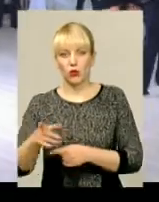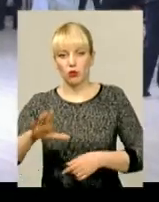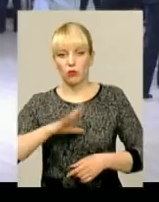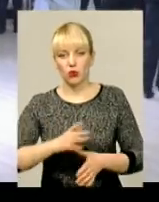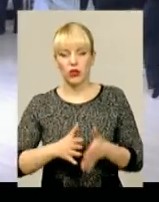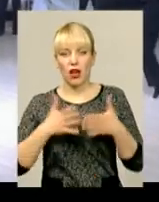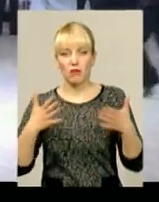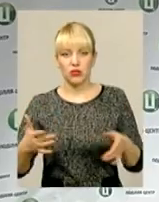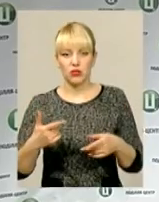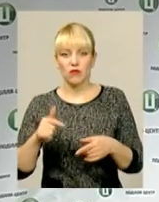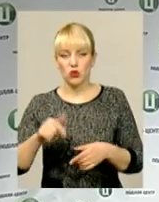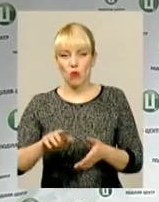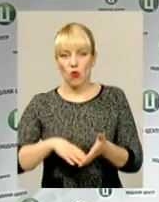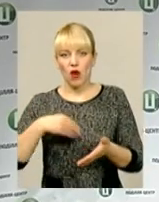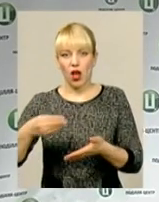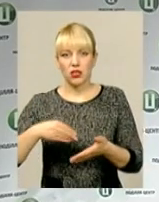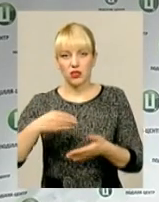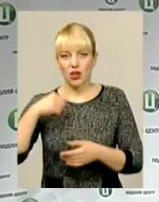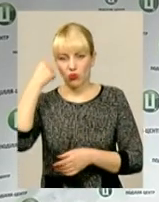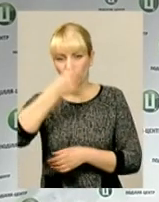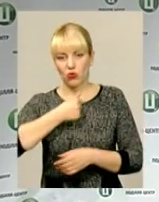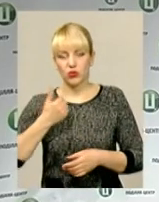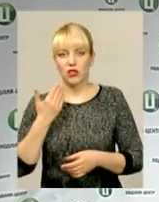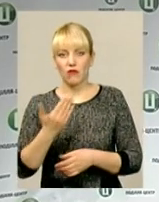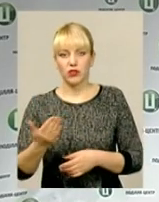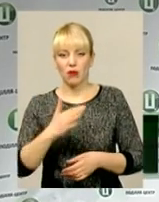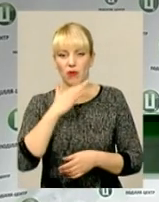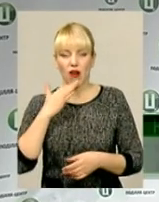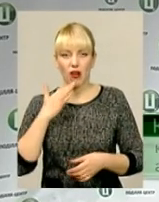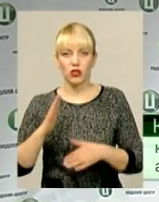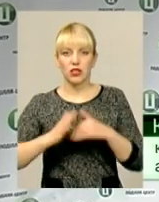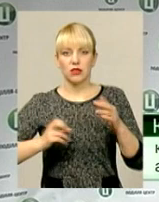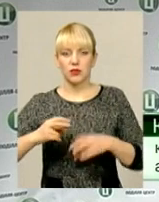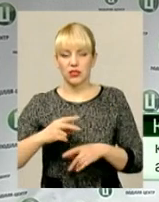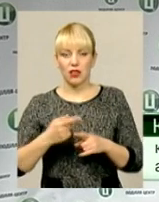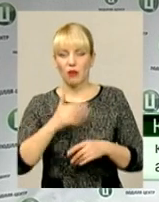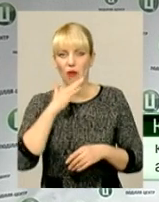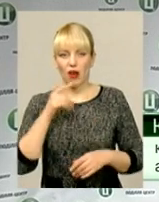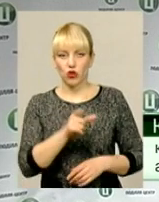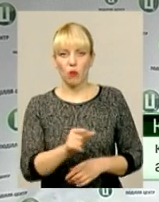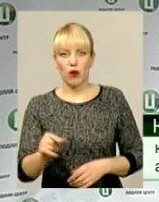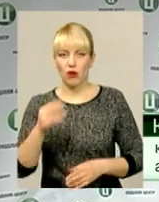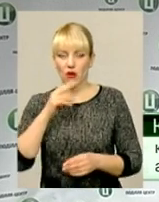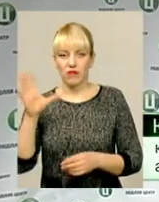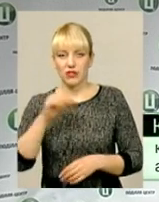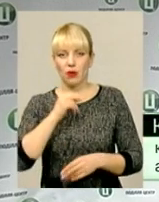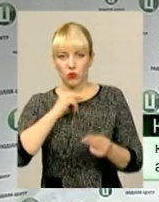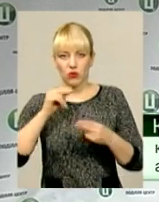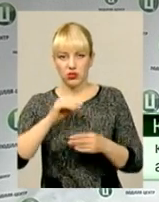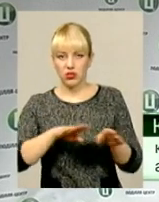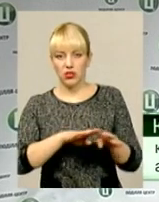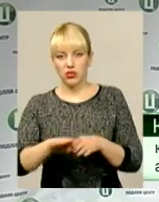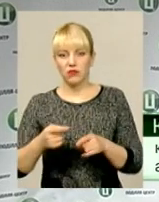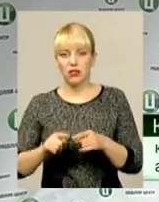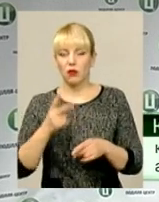цьому календарному році. Вони зібрали дуже багато спеціалістів, дуже багато пар. Всі пари покращили рівень. Це перший момент.